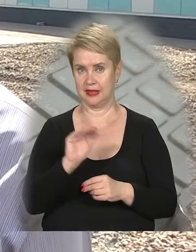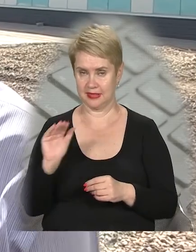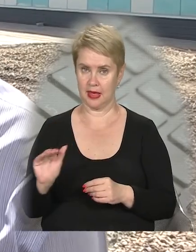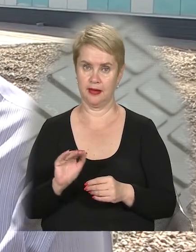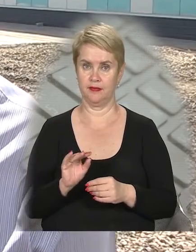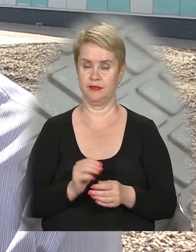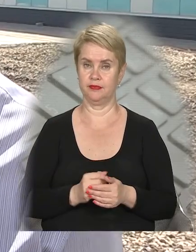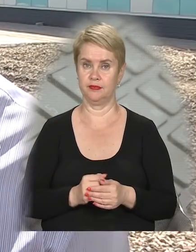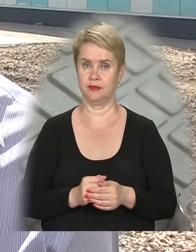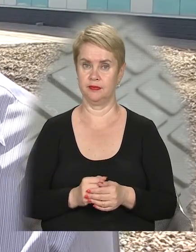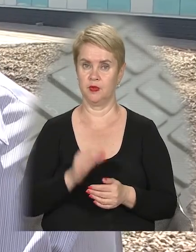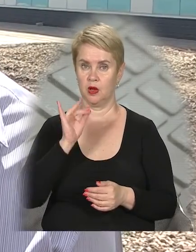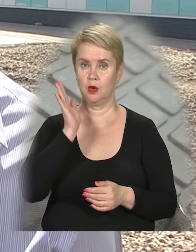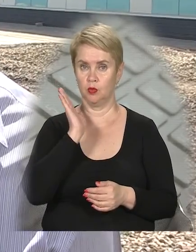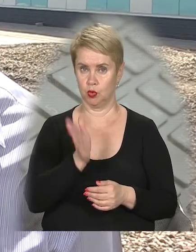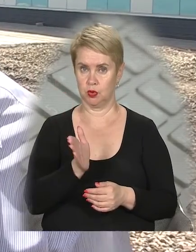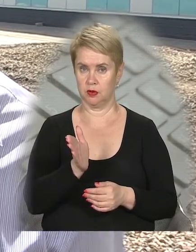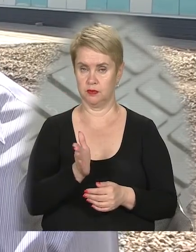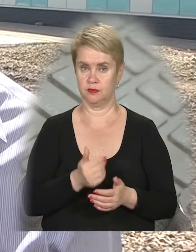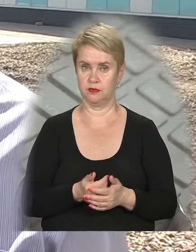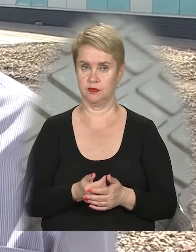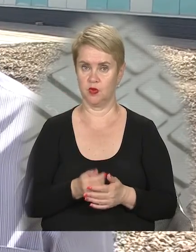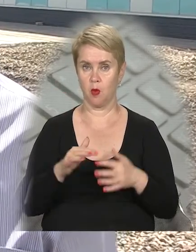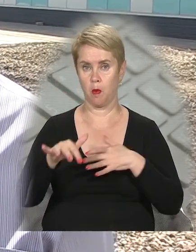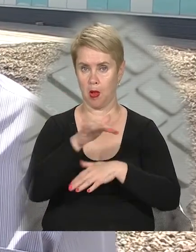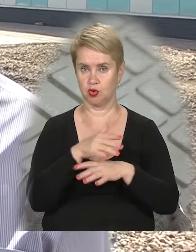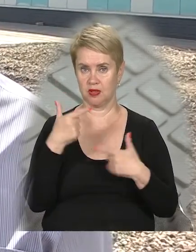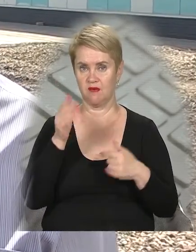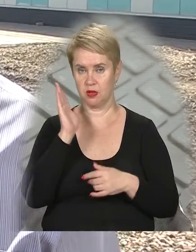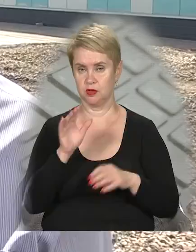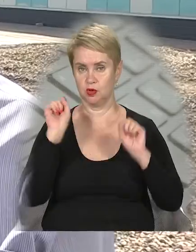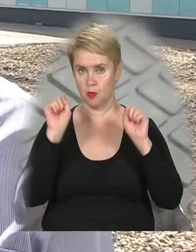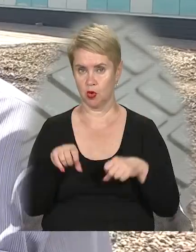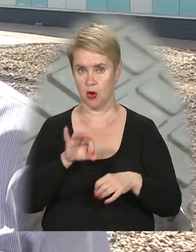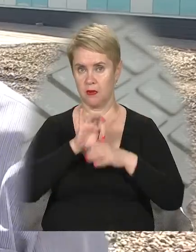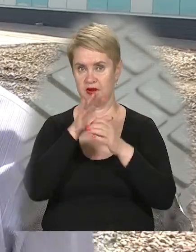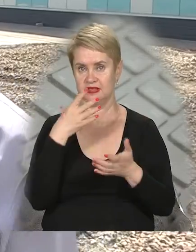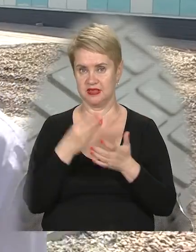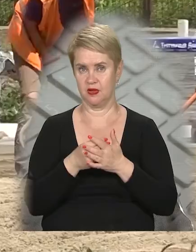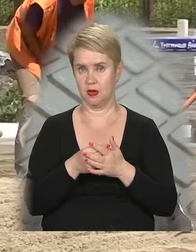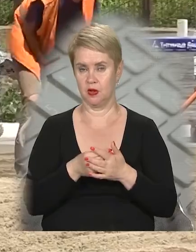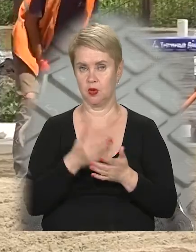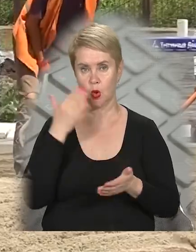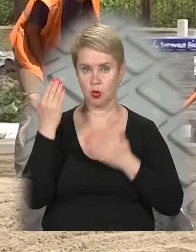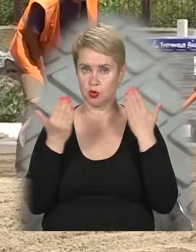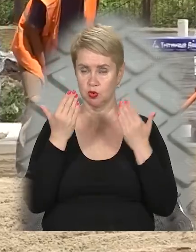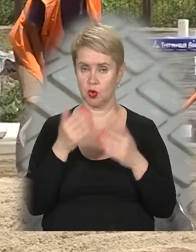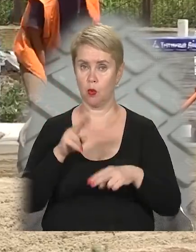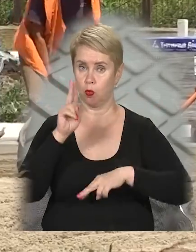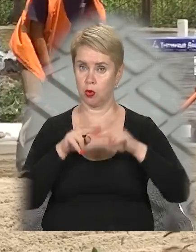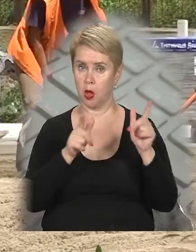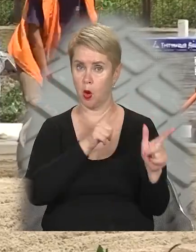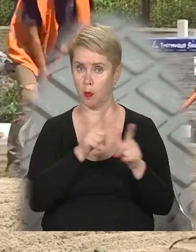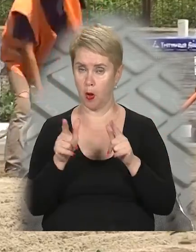і будуть площадки, де вони зможуть провести свій досуг. Будівельники вже